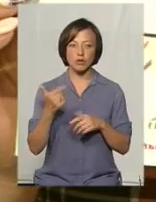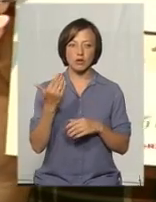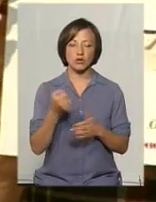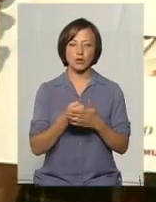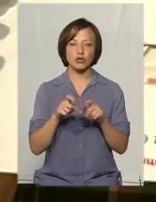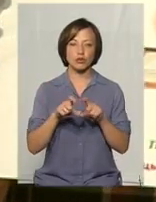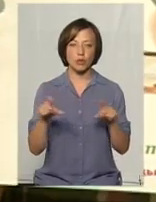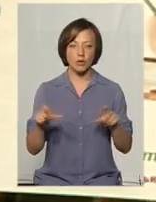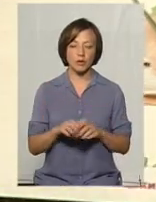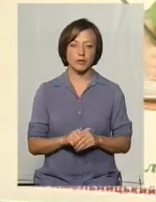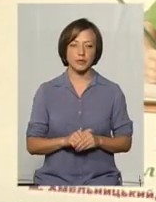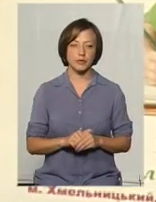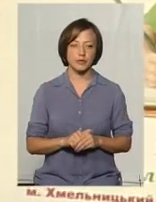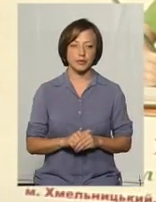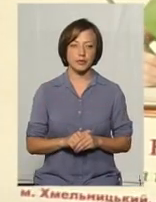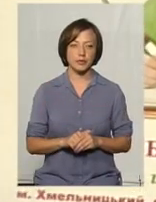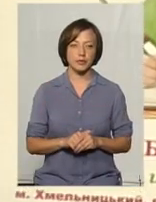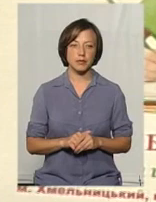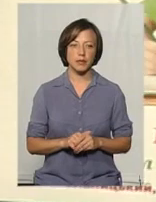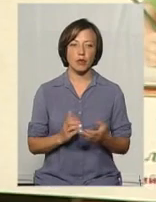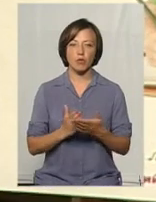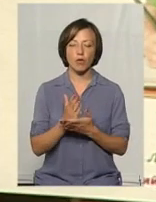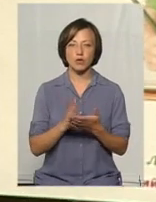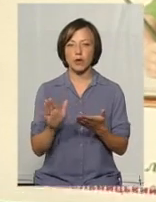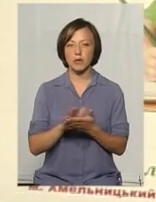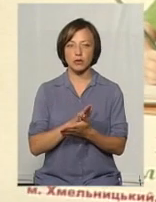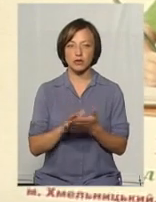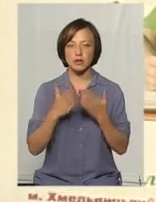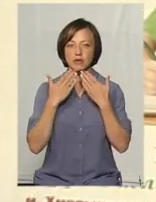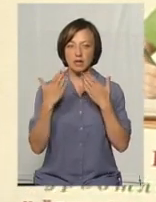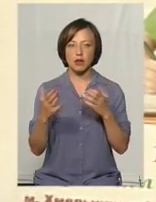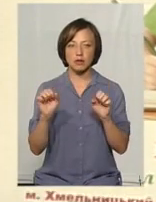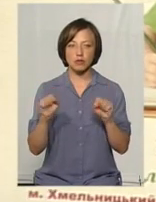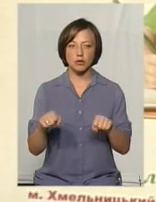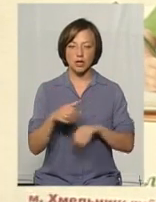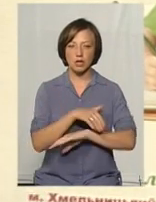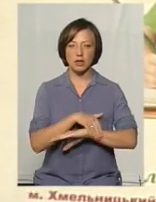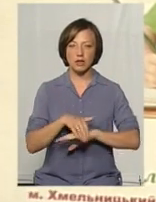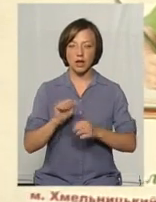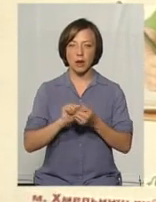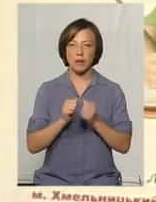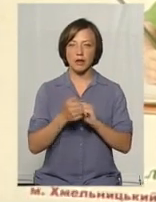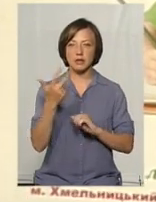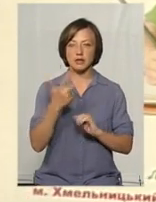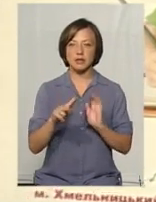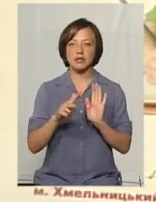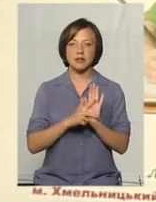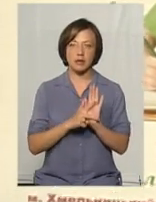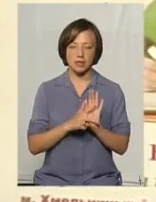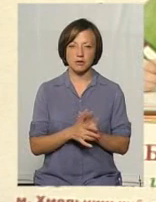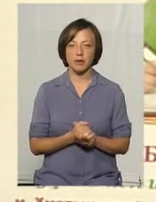дитини до школи. От послуга надається безкоштовно. Звертатися можна за адресою Кам'янецька, 38.